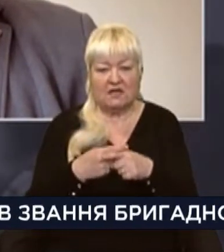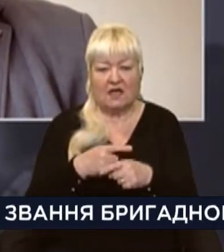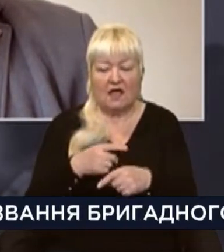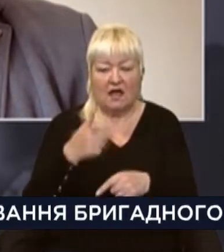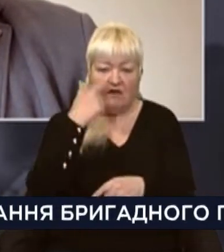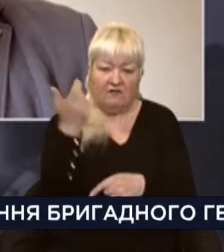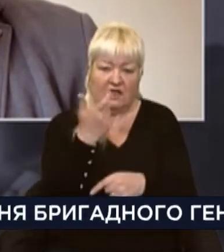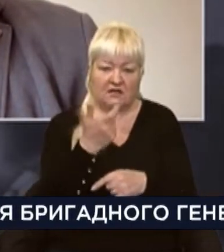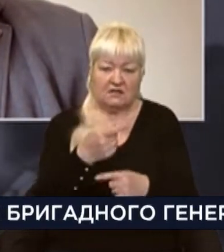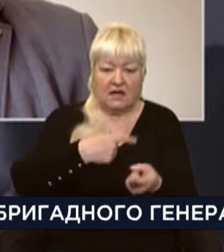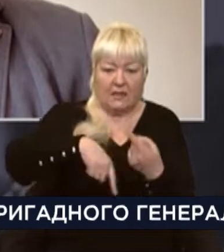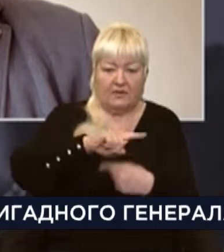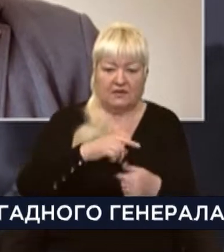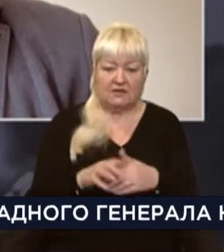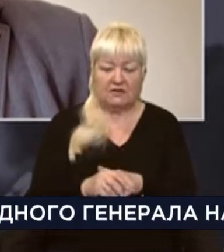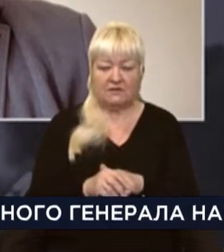який працює в Україні?